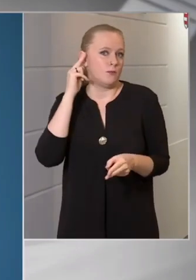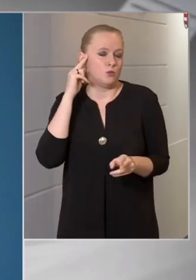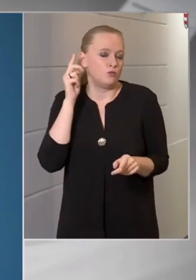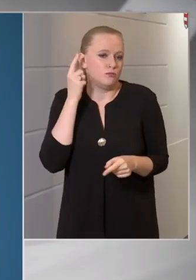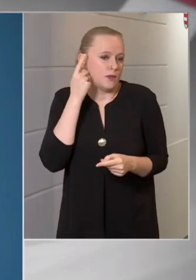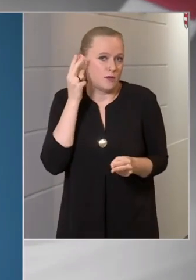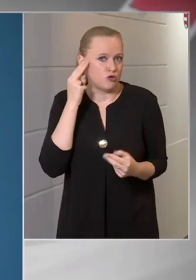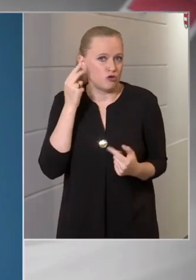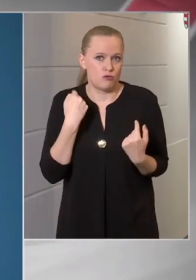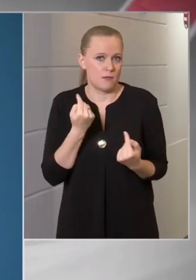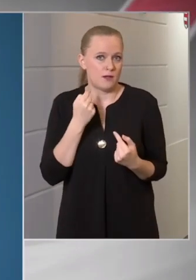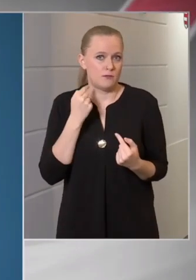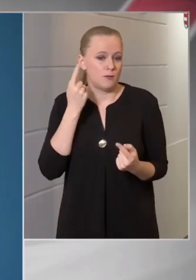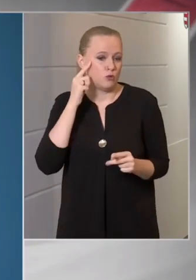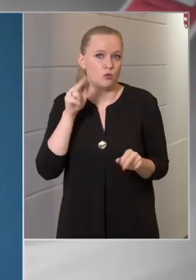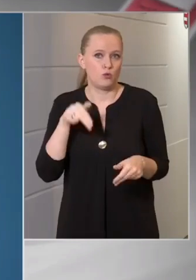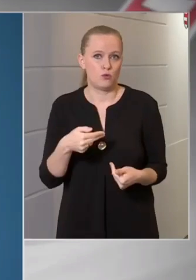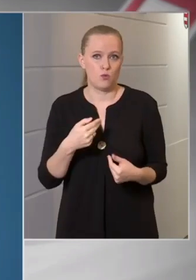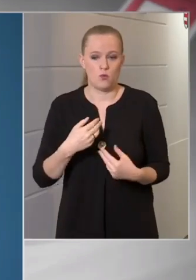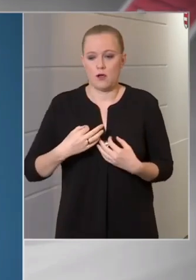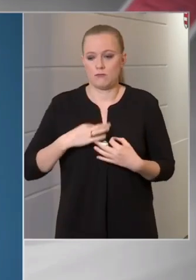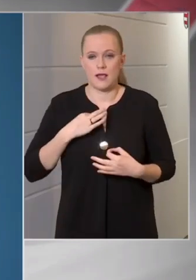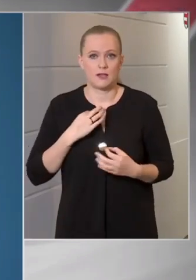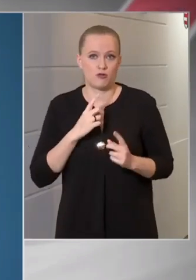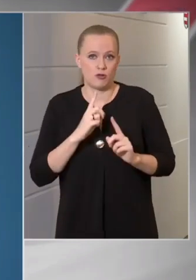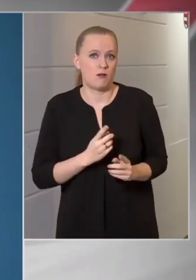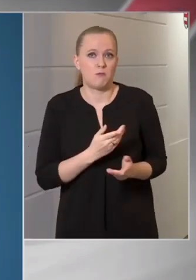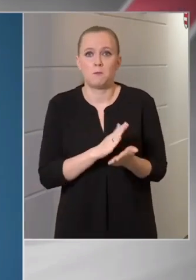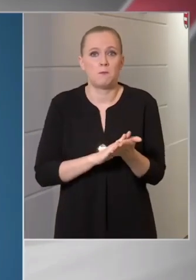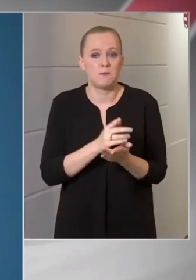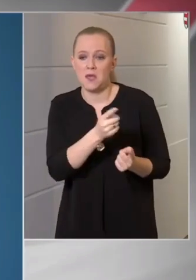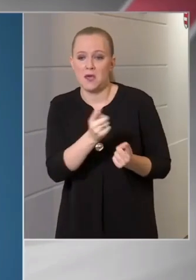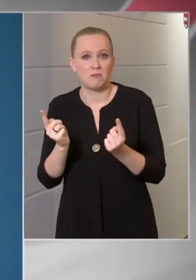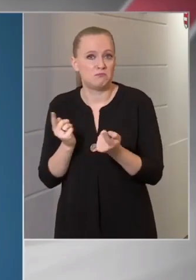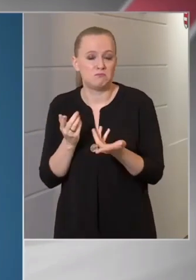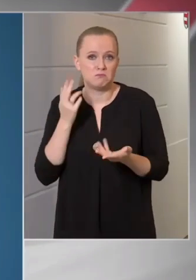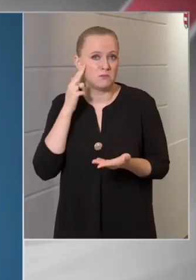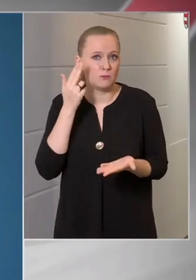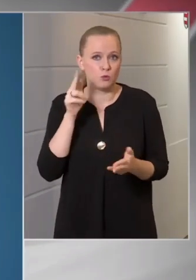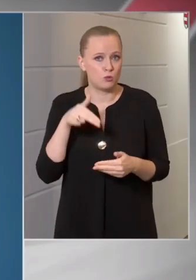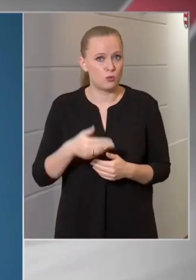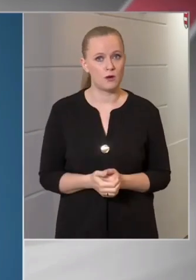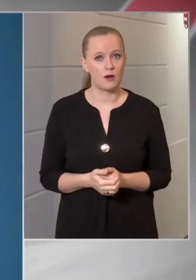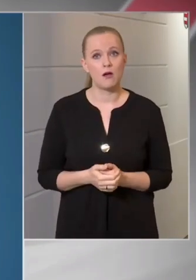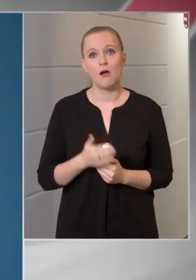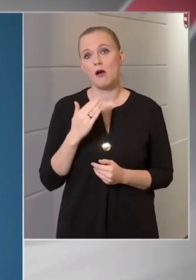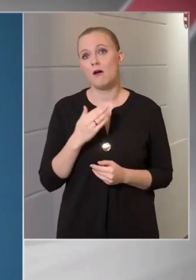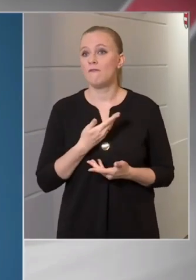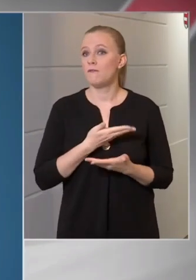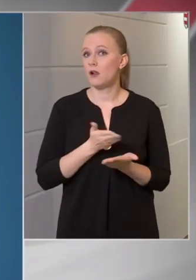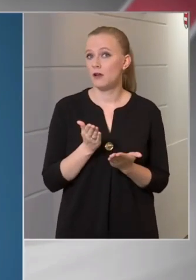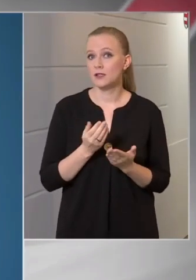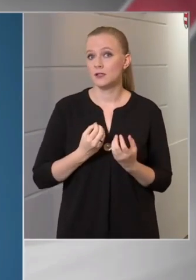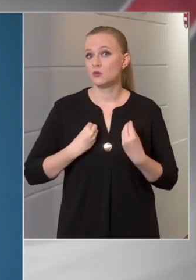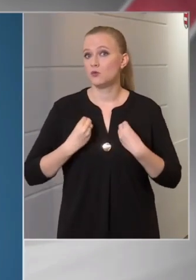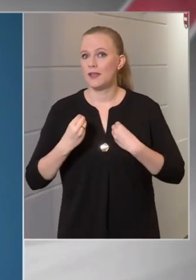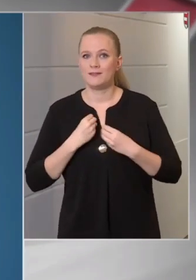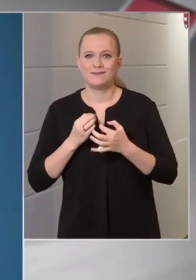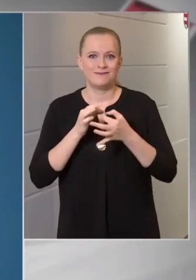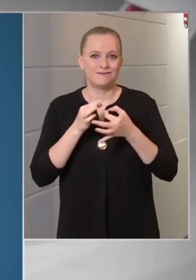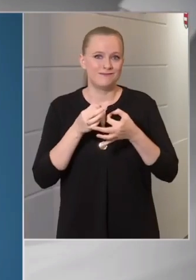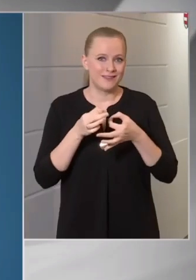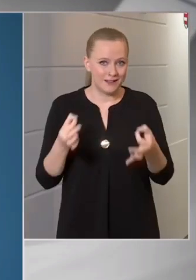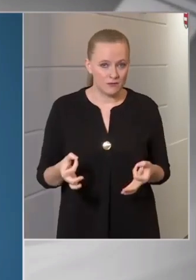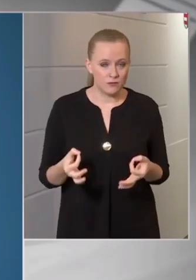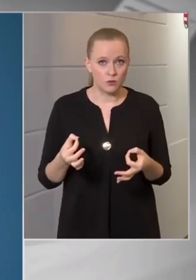egymásnak az egészségi állapotát. Aki esetleg tünetmentesen fertőzött, és a